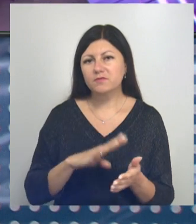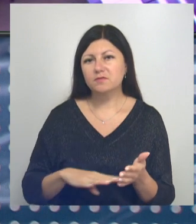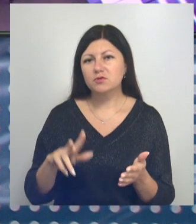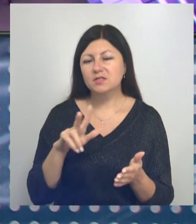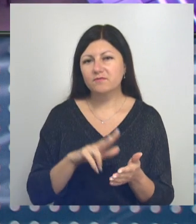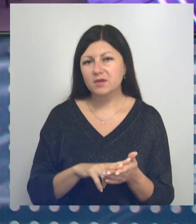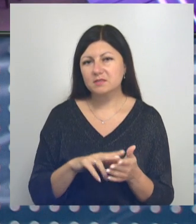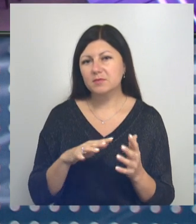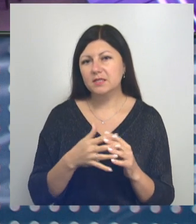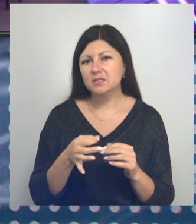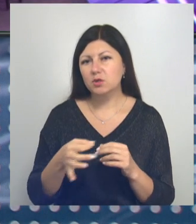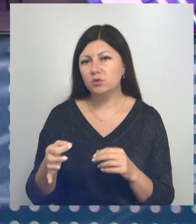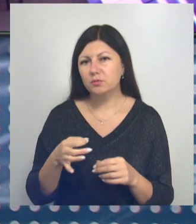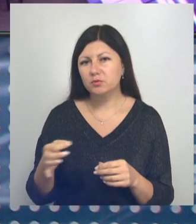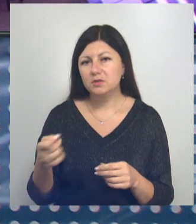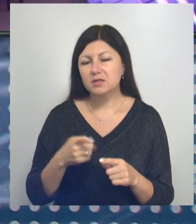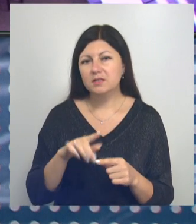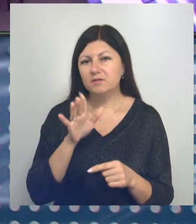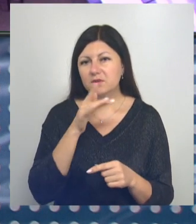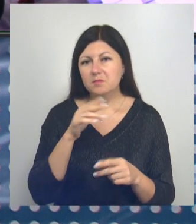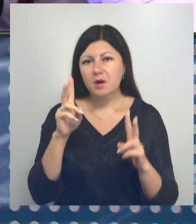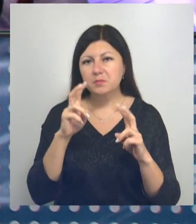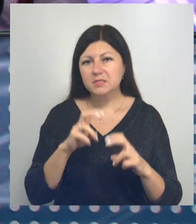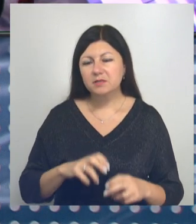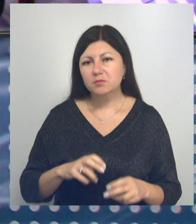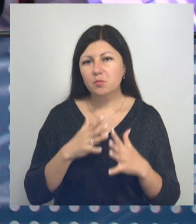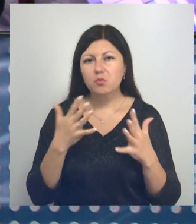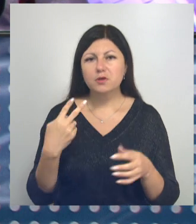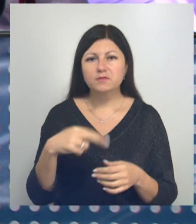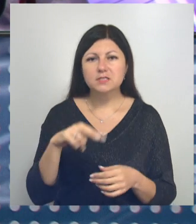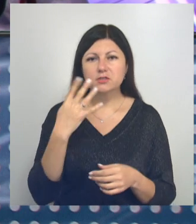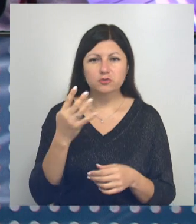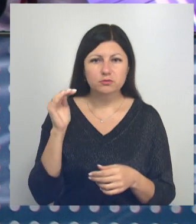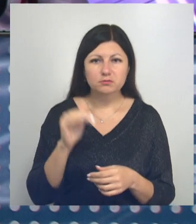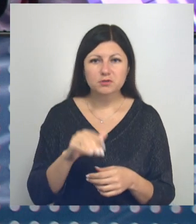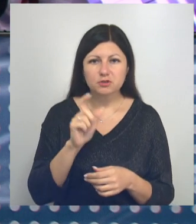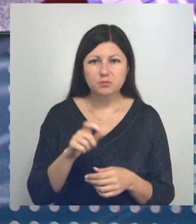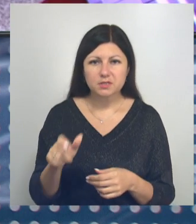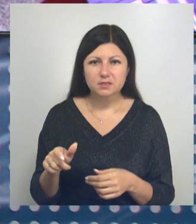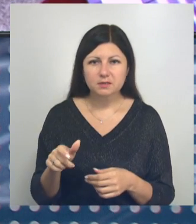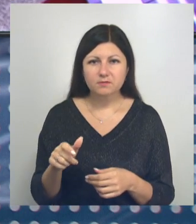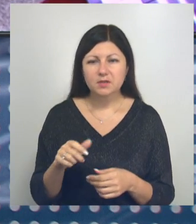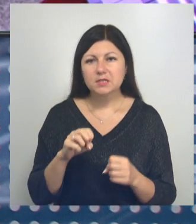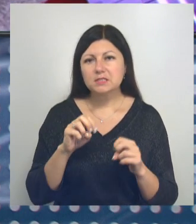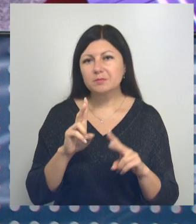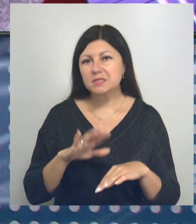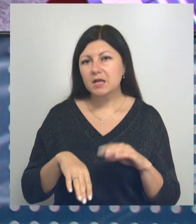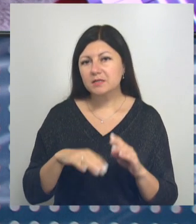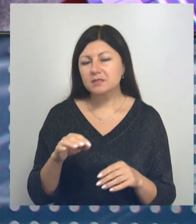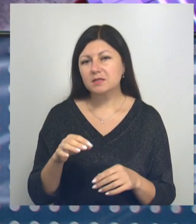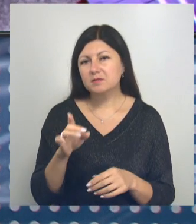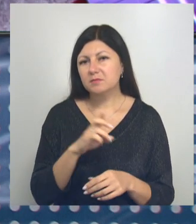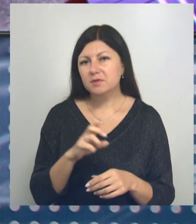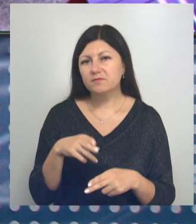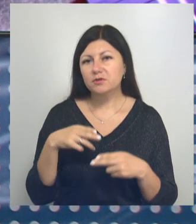населенных пунктах. За это время обследования прошли более 24 тысяч пациентов. Специалисты из областного центра